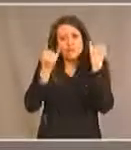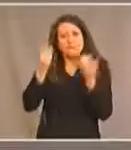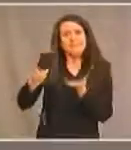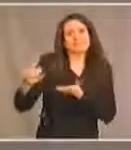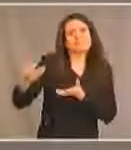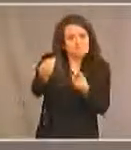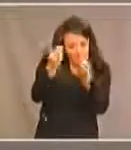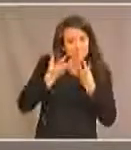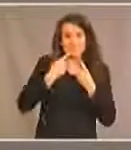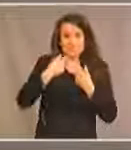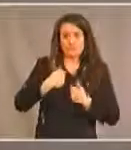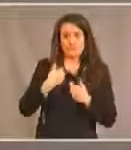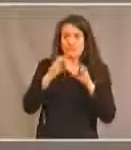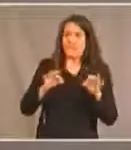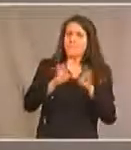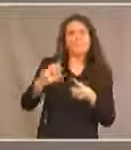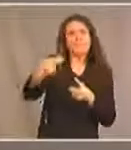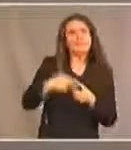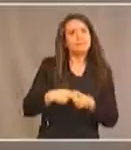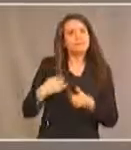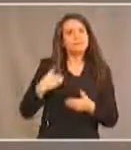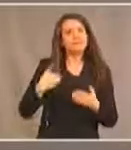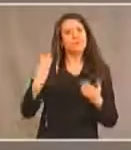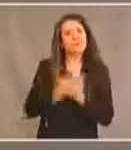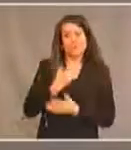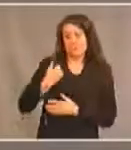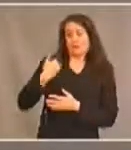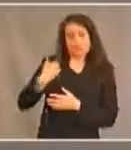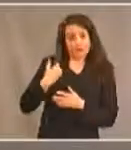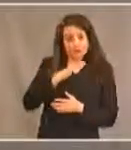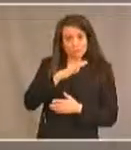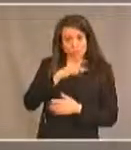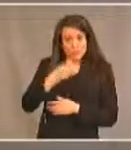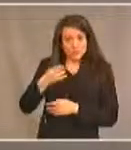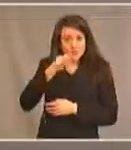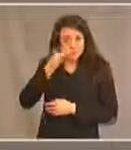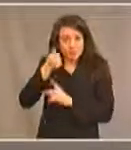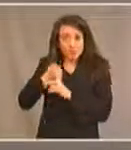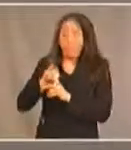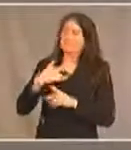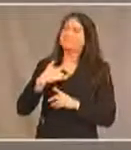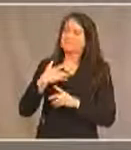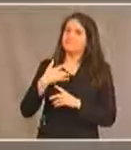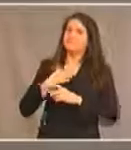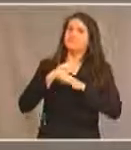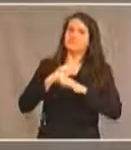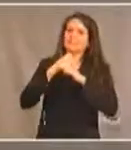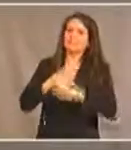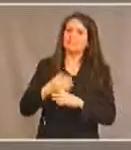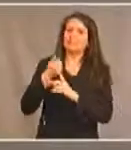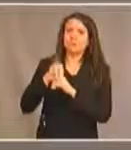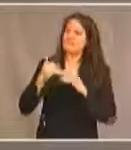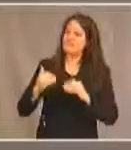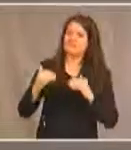et à collaborer. Je pense que ce sont ces jeunes qui vont faire avancer les choses qui feront une